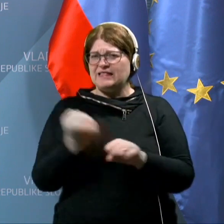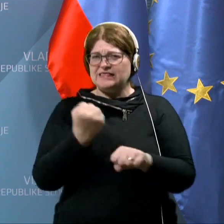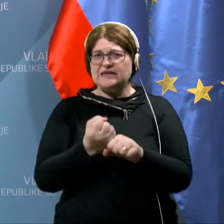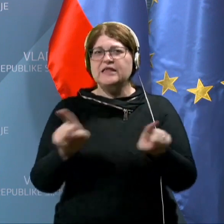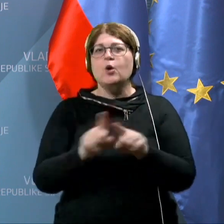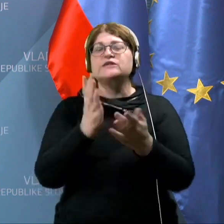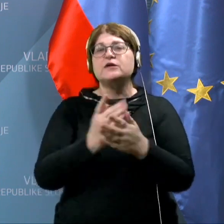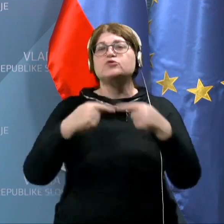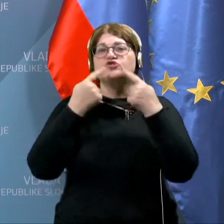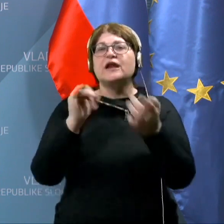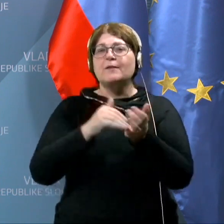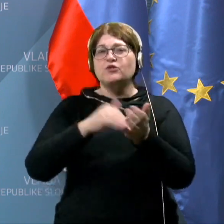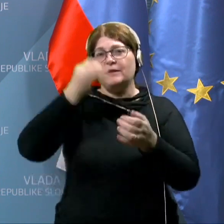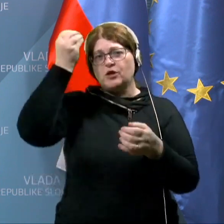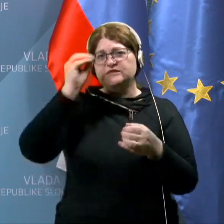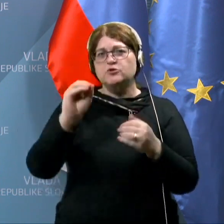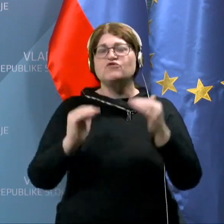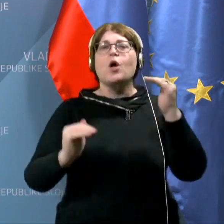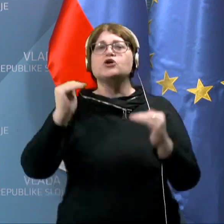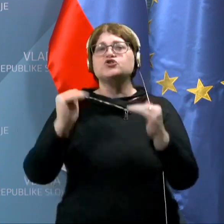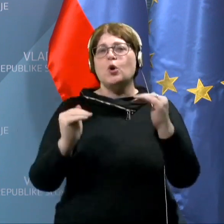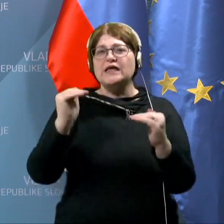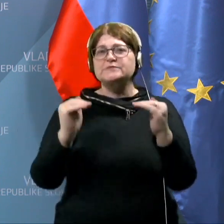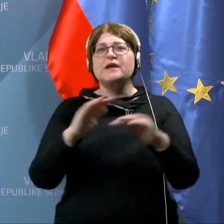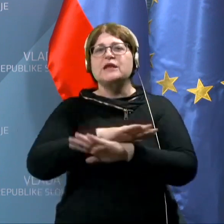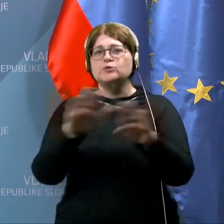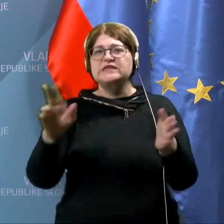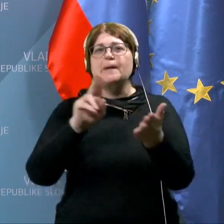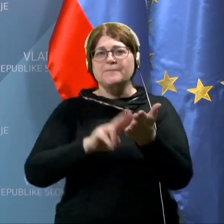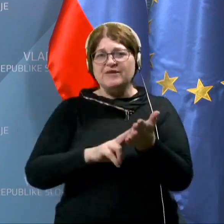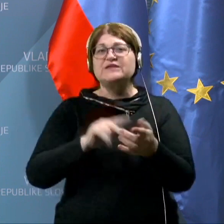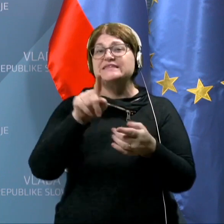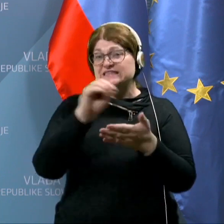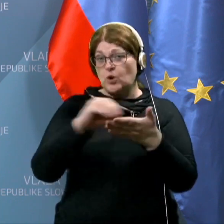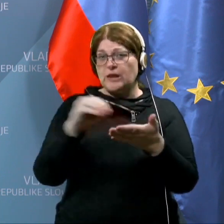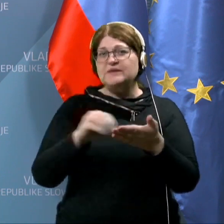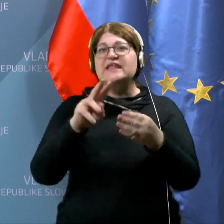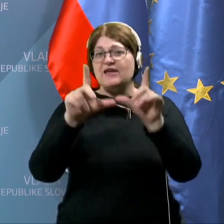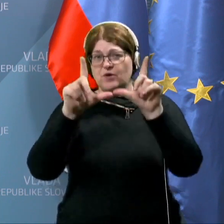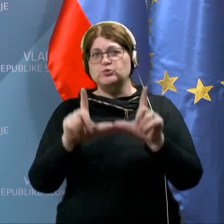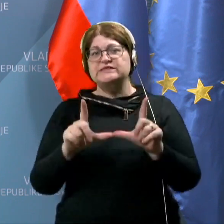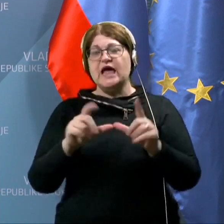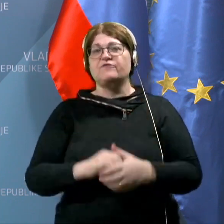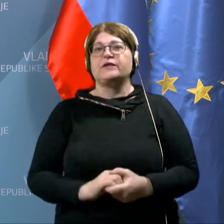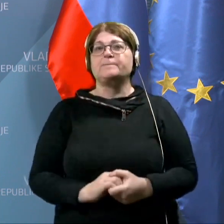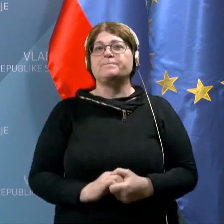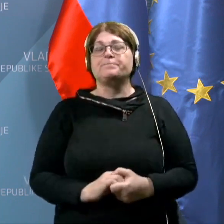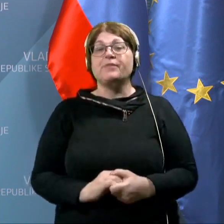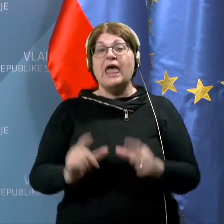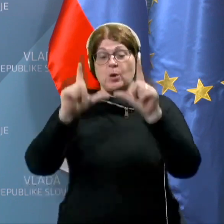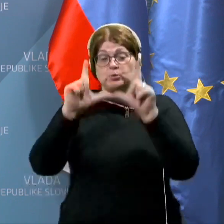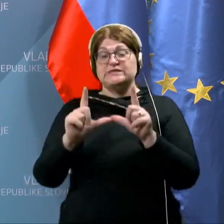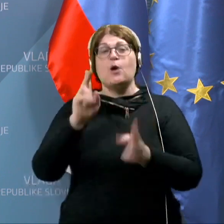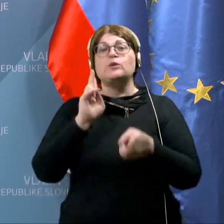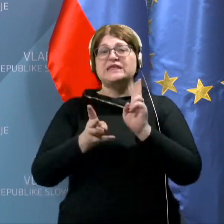Kot sem že rekla, je potrebno spoštovati sorazmernost vseh pravic, ki so zapisane v ustavi. Ustavni